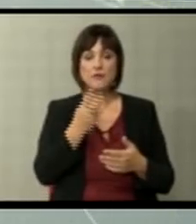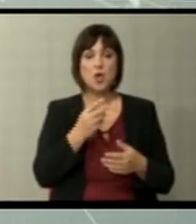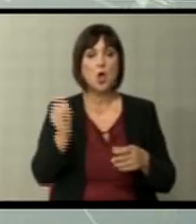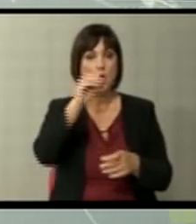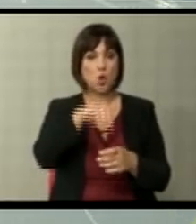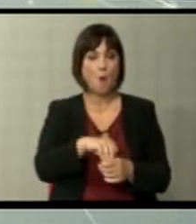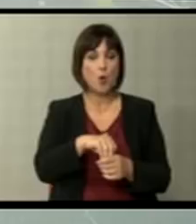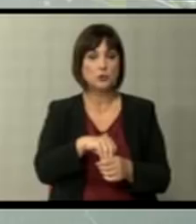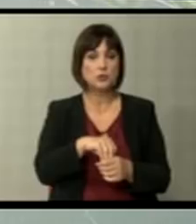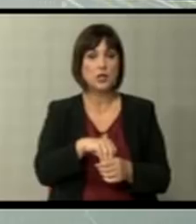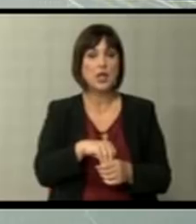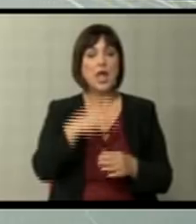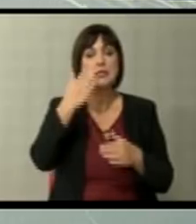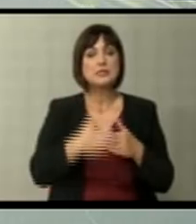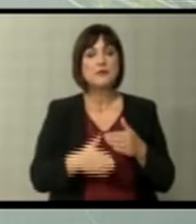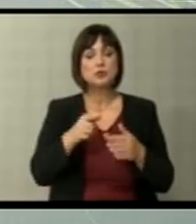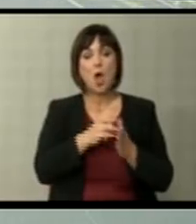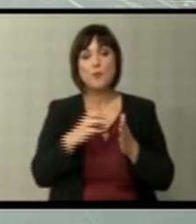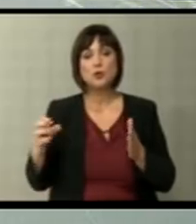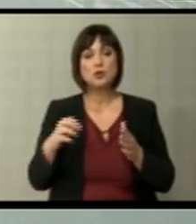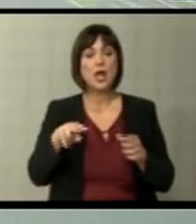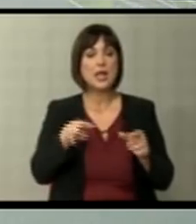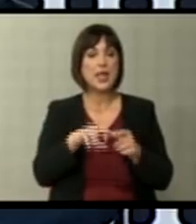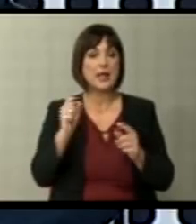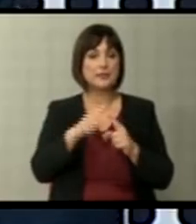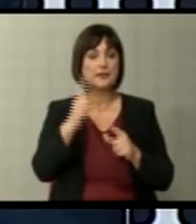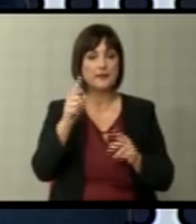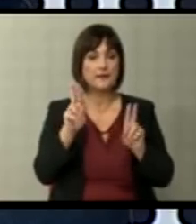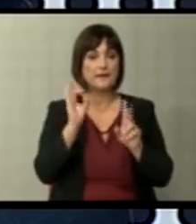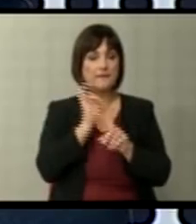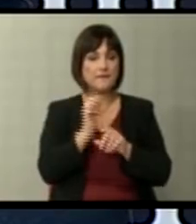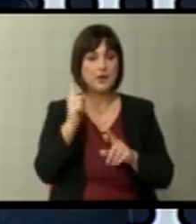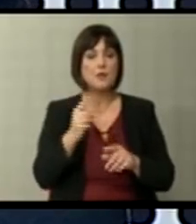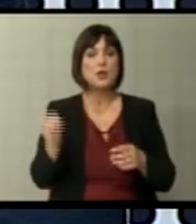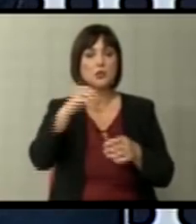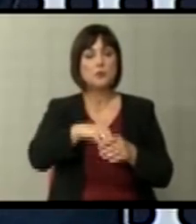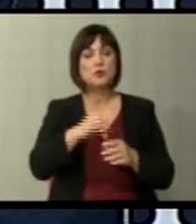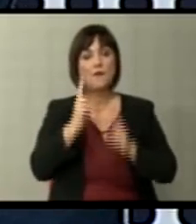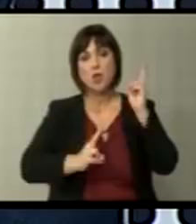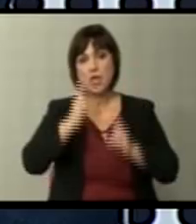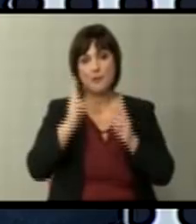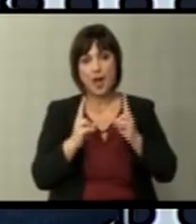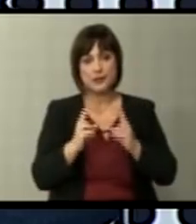дополнително. Завршивте да продолжиме со Лјатифи, па ќе се хлопиме во дебатата како и да е.